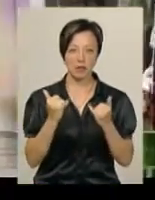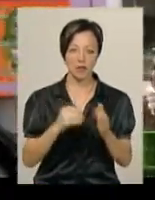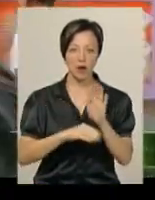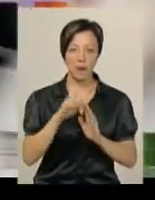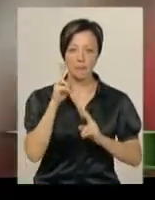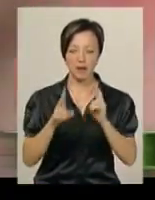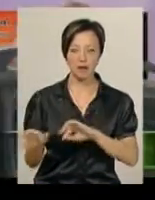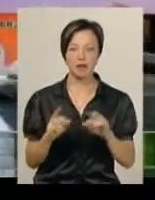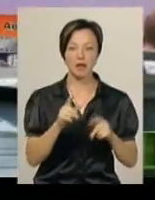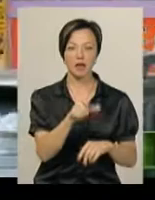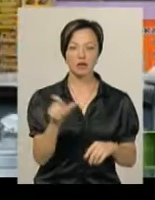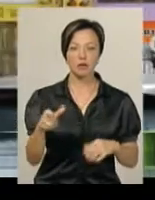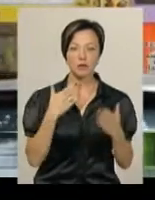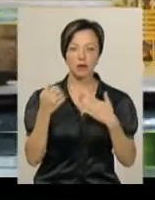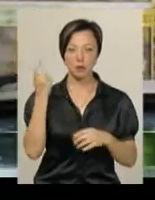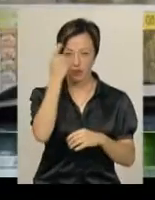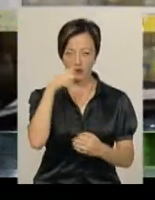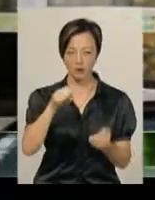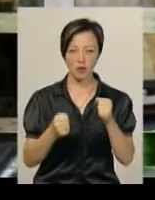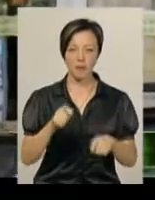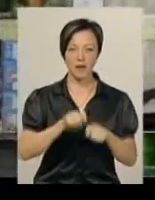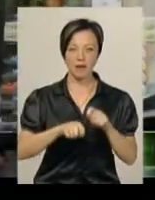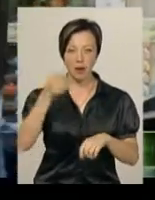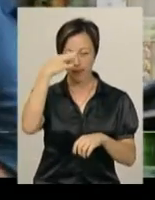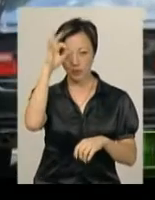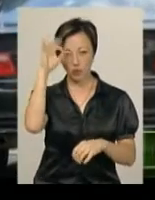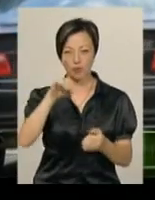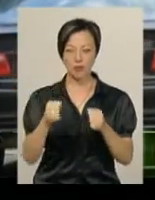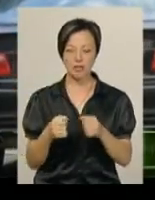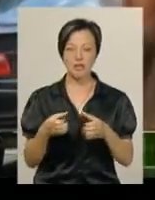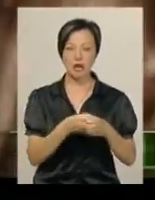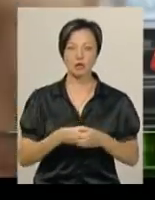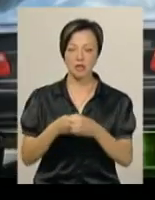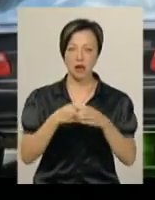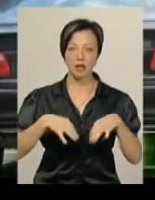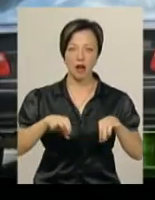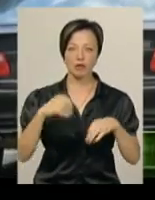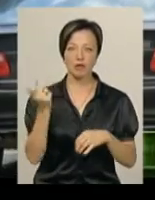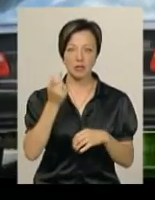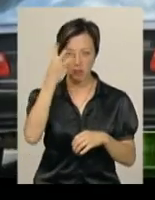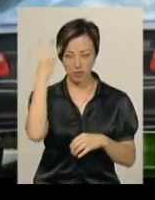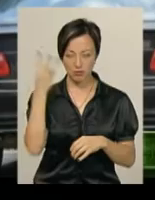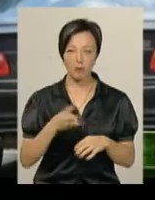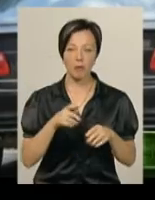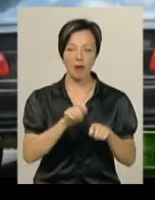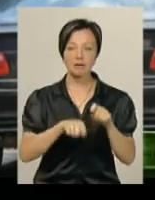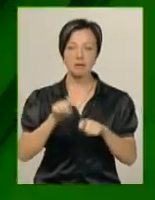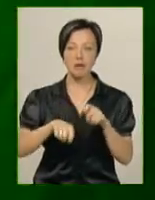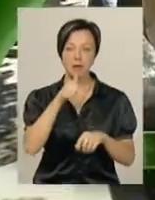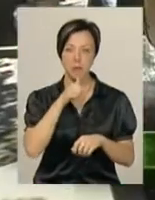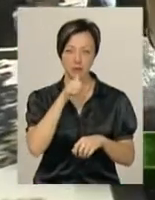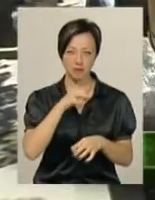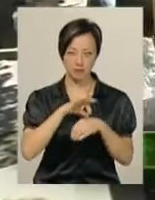Як містяни ставляться до нетверазих водіїв, перевіряли патрульні та водії з Асоціації автовласників Хмельниччини. Вони провели соціальний експеримент.